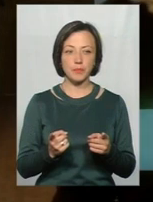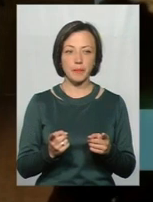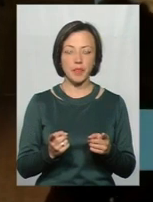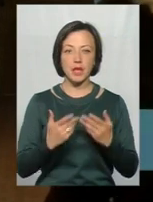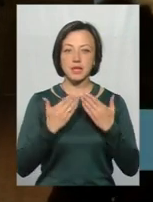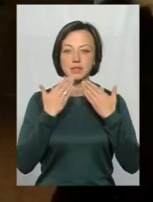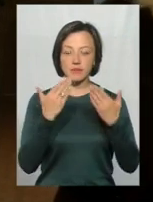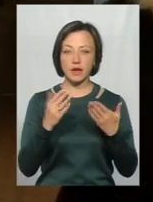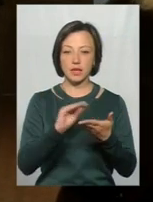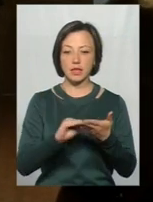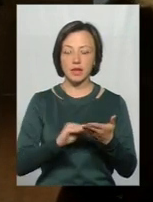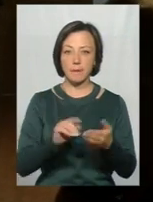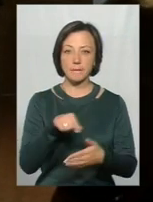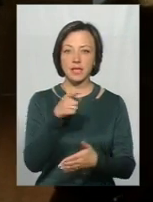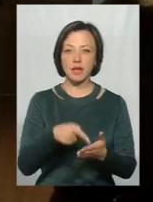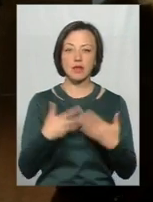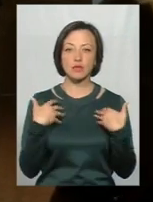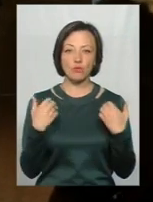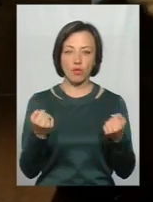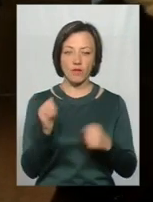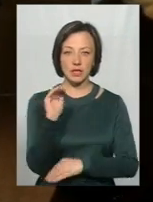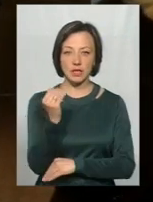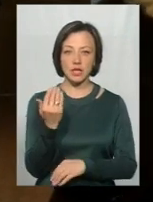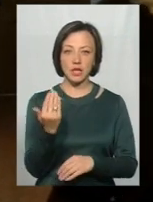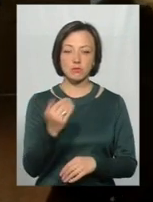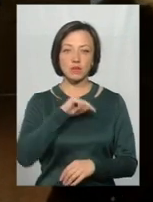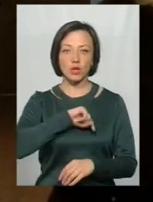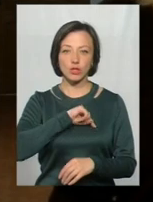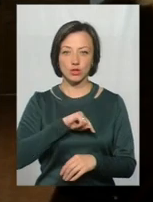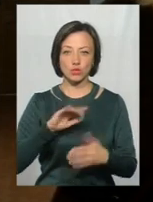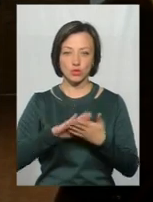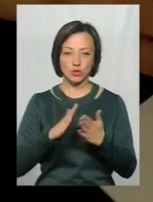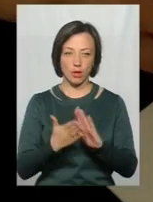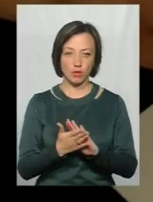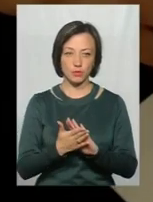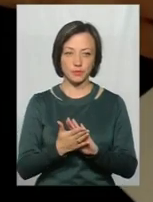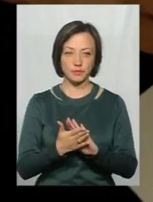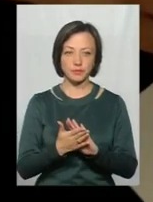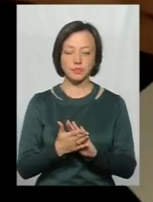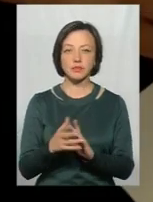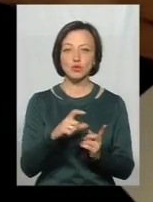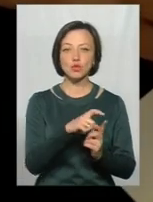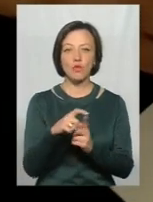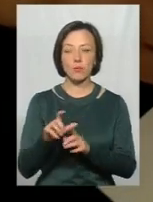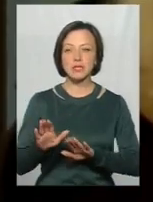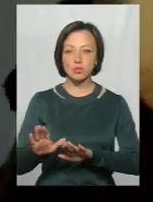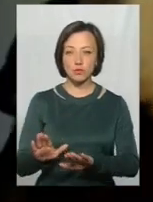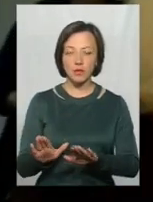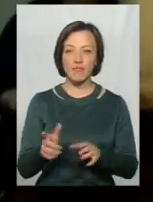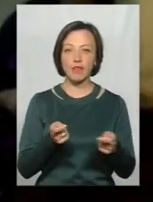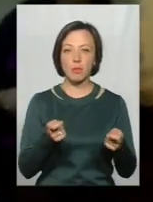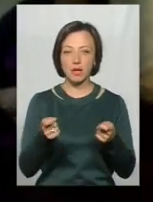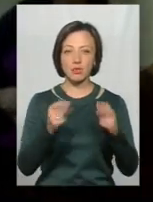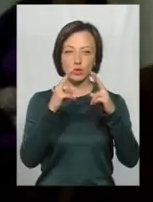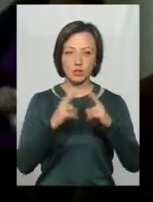в зверненні порушенні питання здоров'я дитини, її психологічного стану. За словами Світлани Губай, у Департаменті